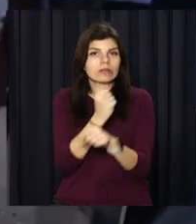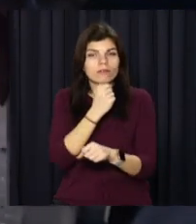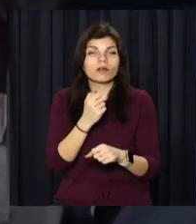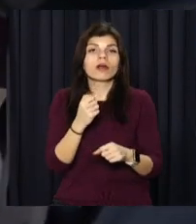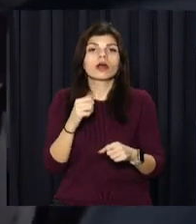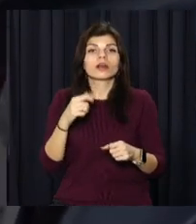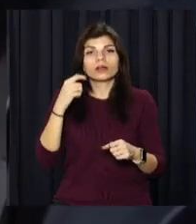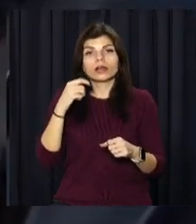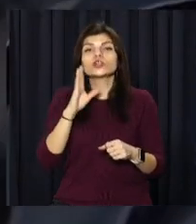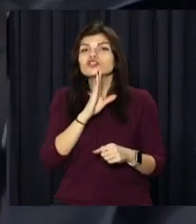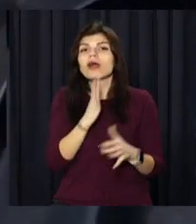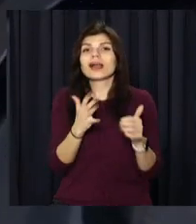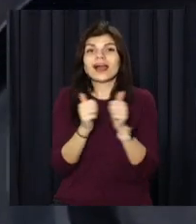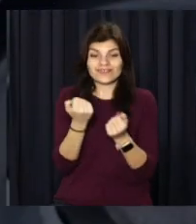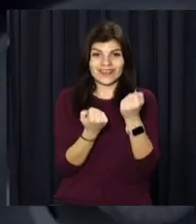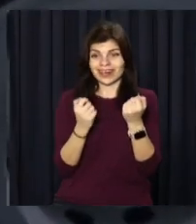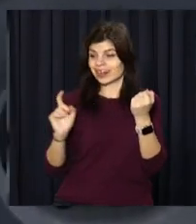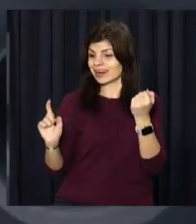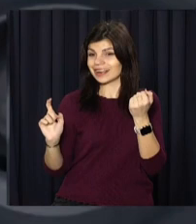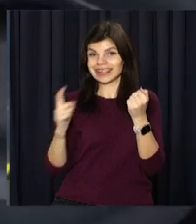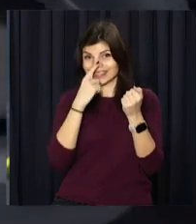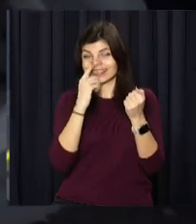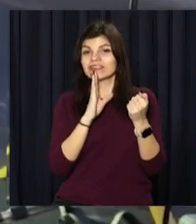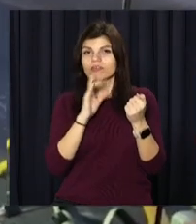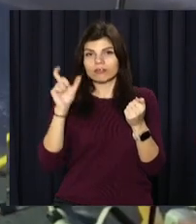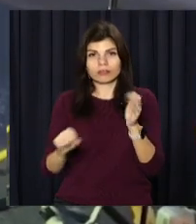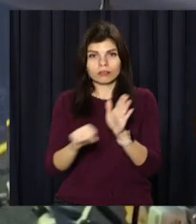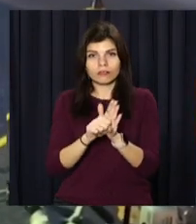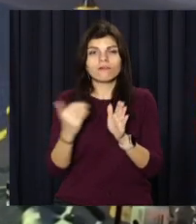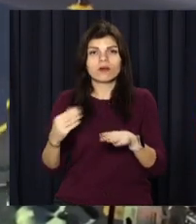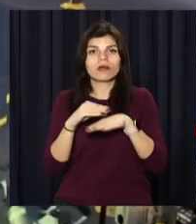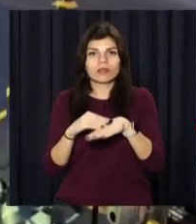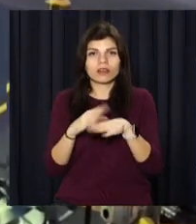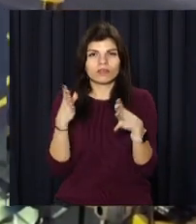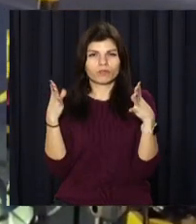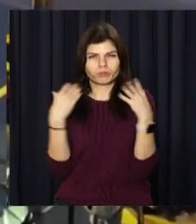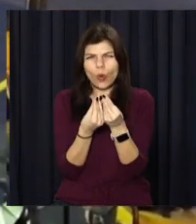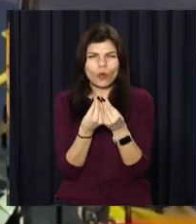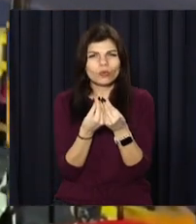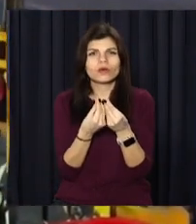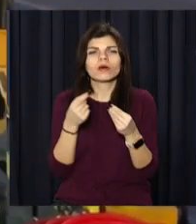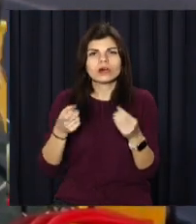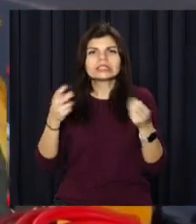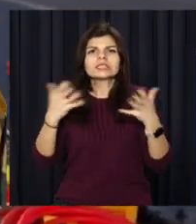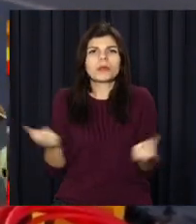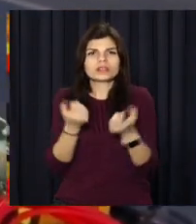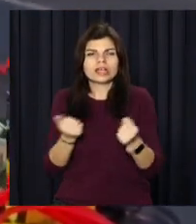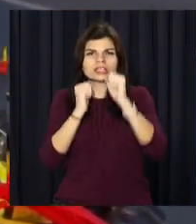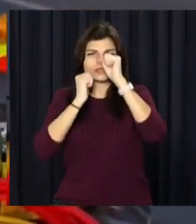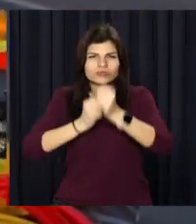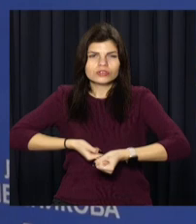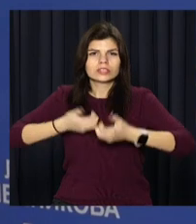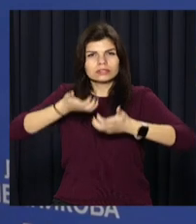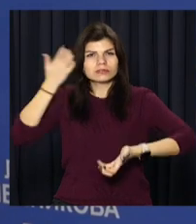травми. Пасажирка, яка сиділа поруч з водієм, загинула на місці. Її тіло затисло в авто. Звідти її діставали